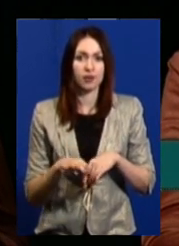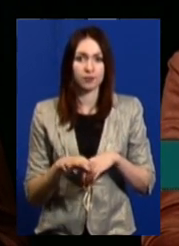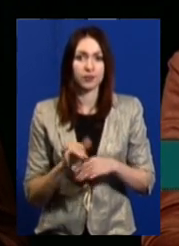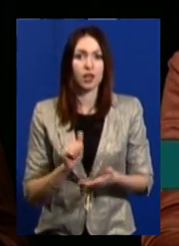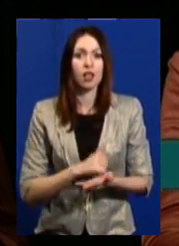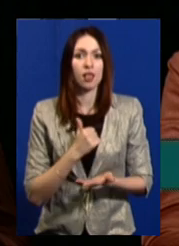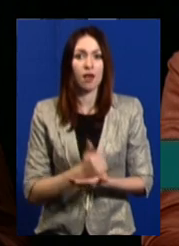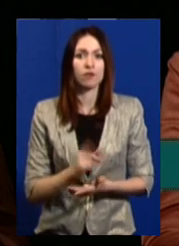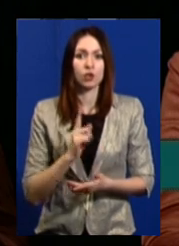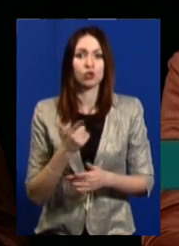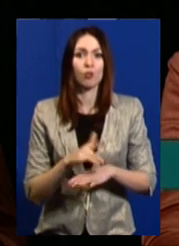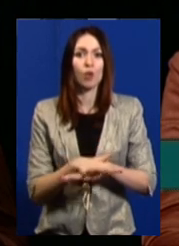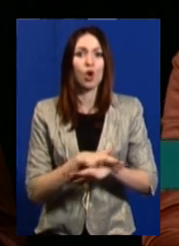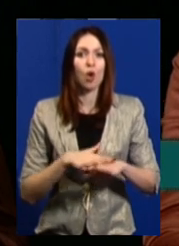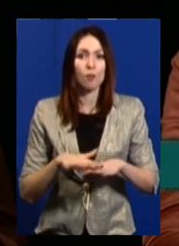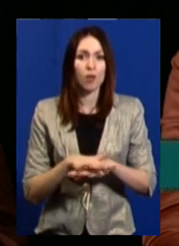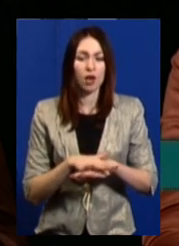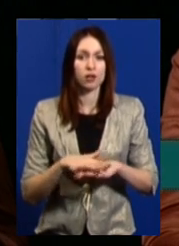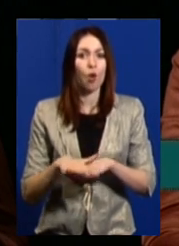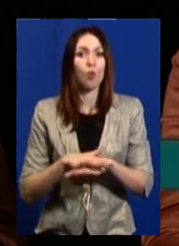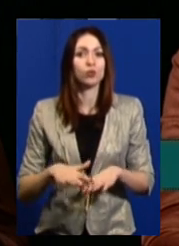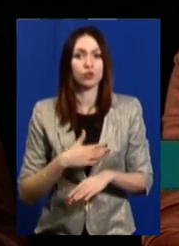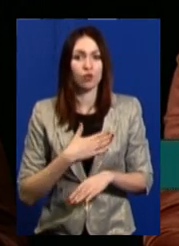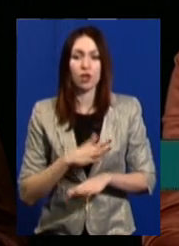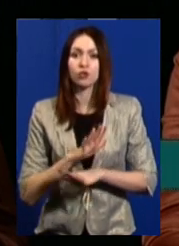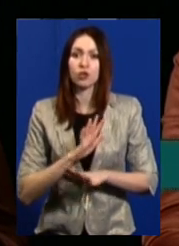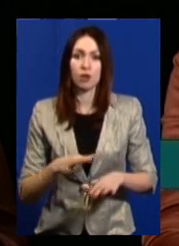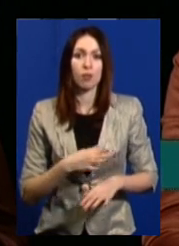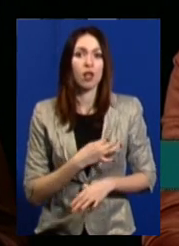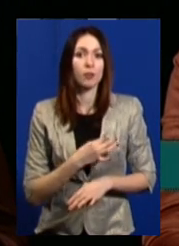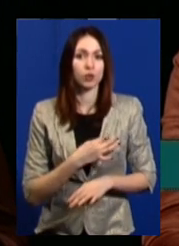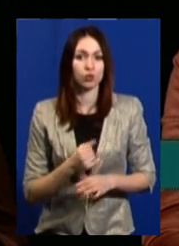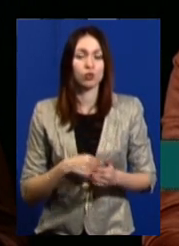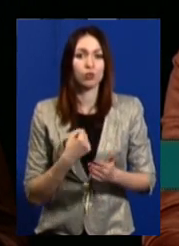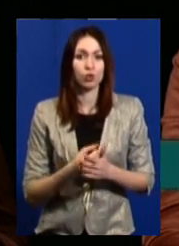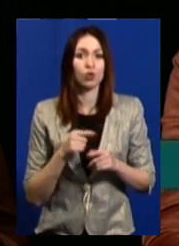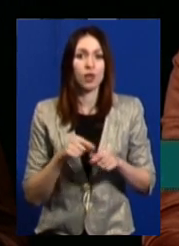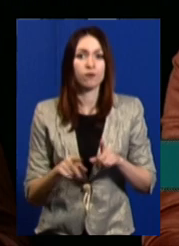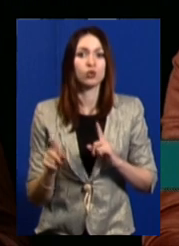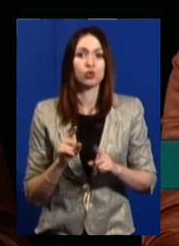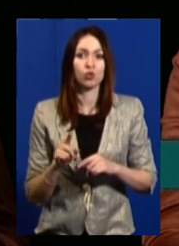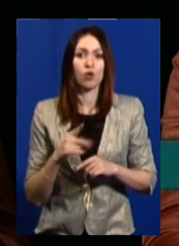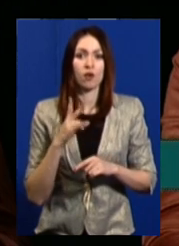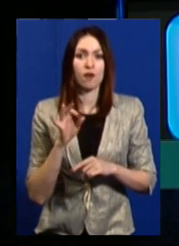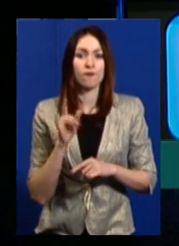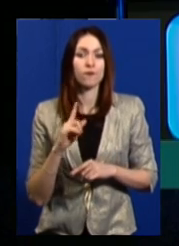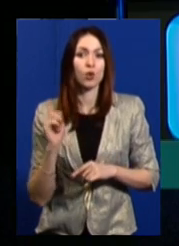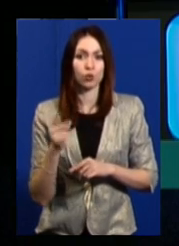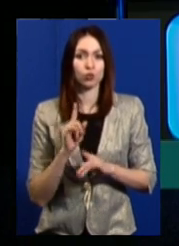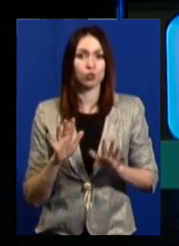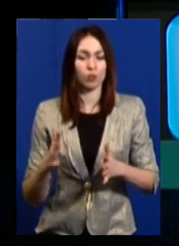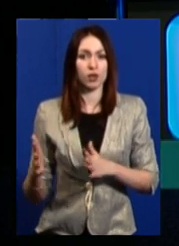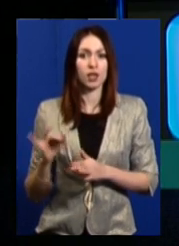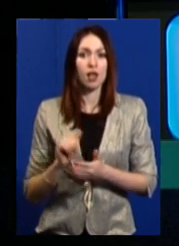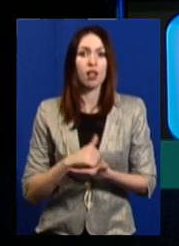Головне, щоб громада, суспільство наше, не було байдужим до того, що навколо відбувається. І